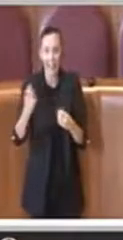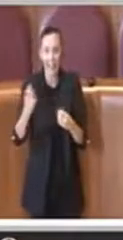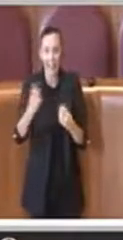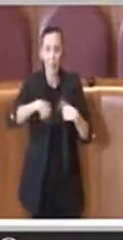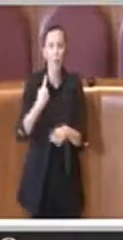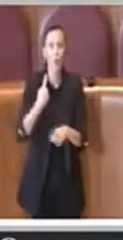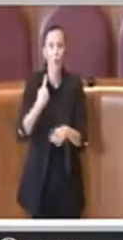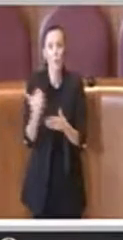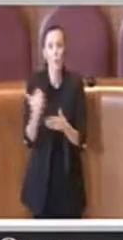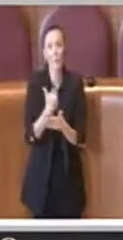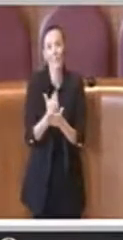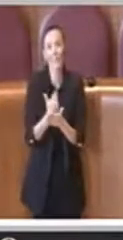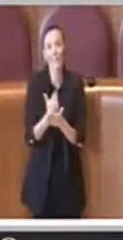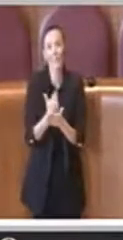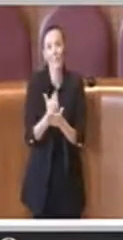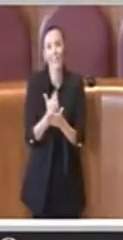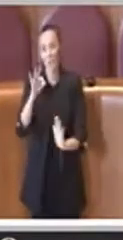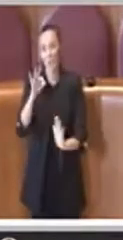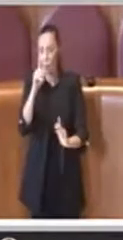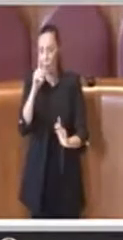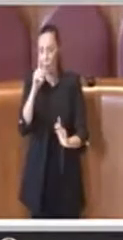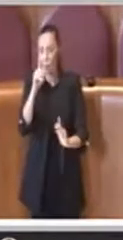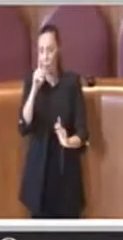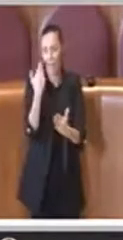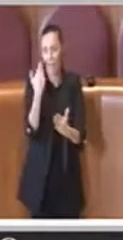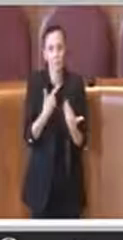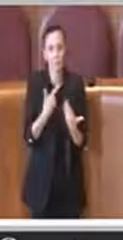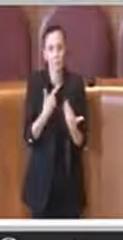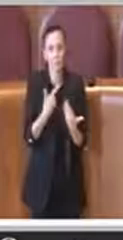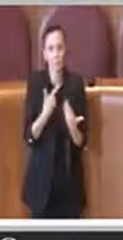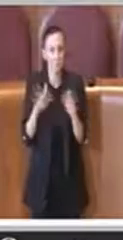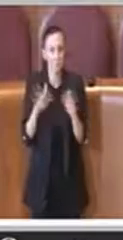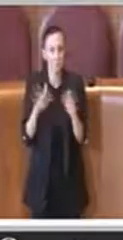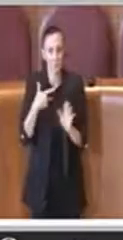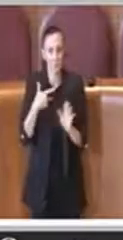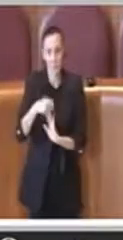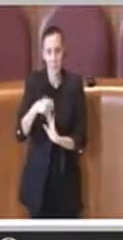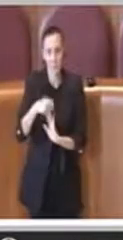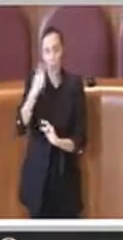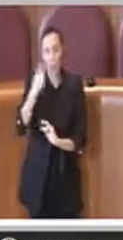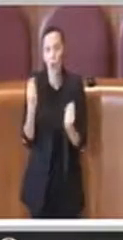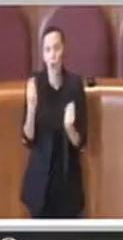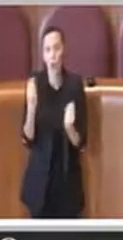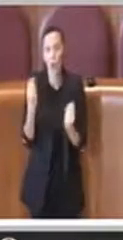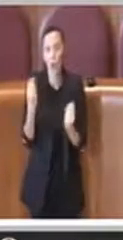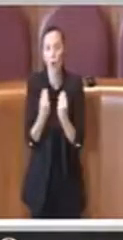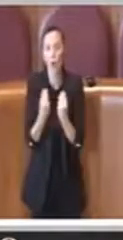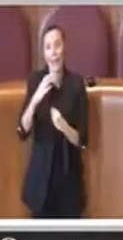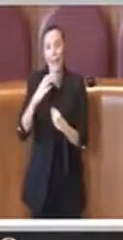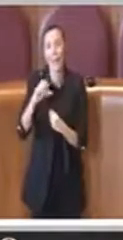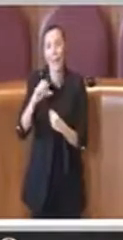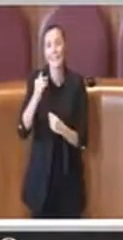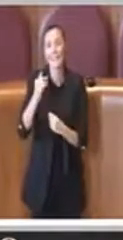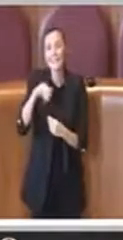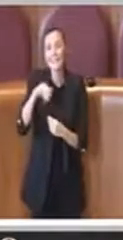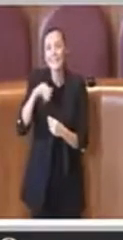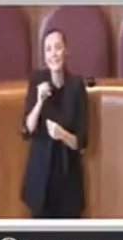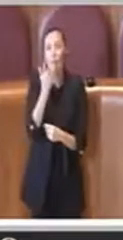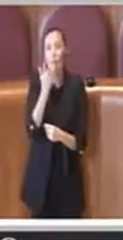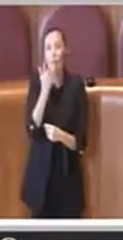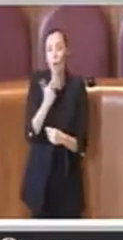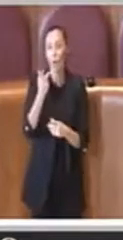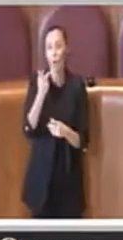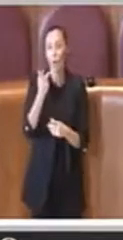devono essere adottate. Quindi ho finito, Presidente, non so se la collega Catini ha interesse o altri della